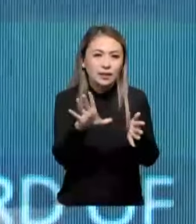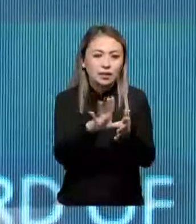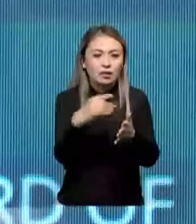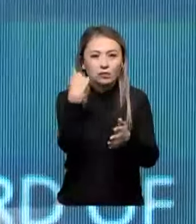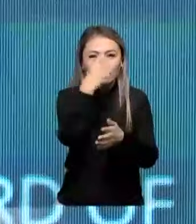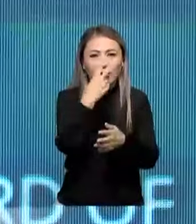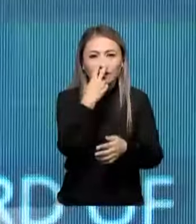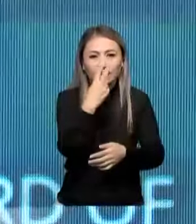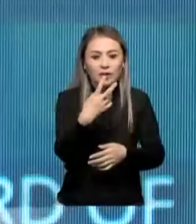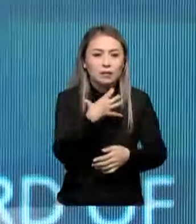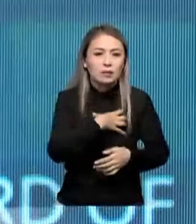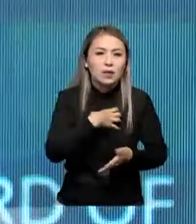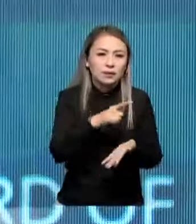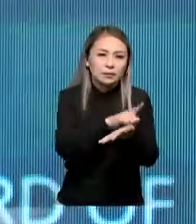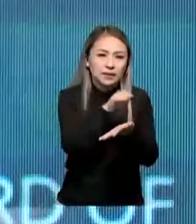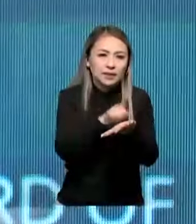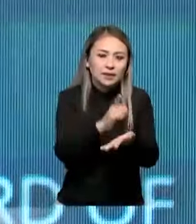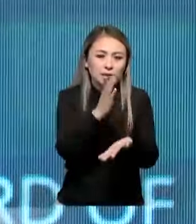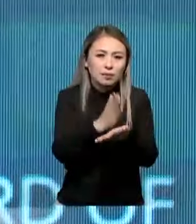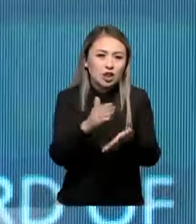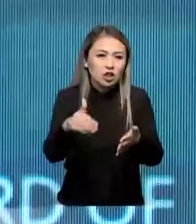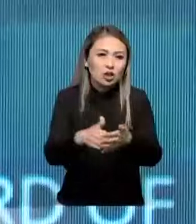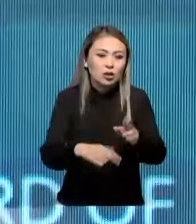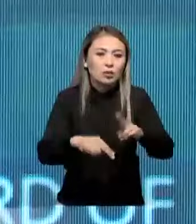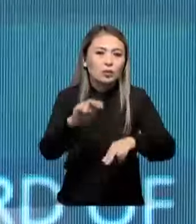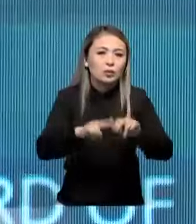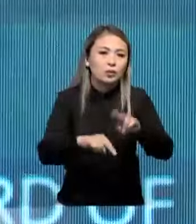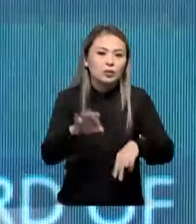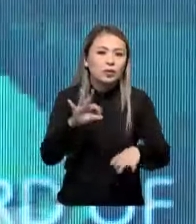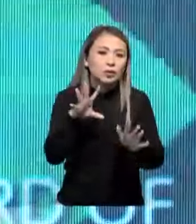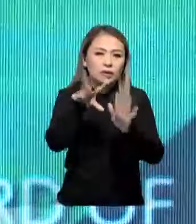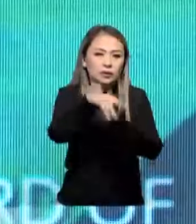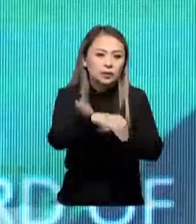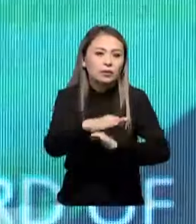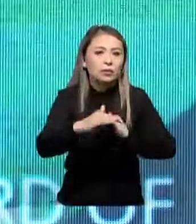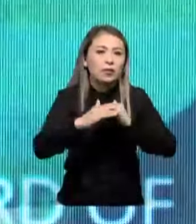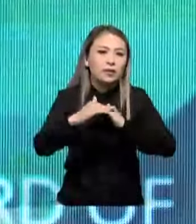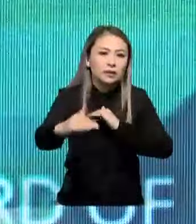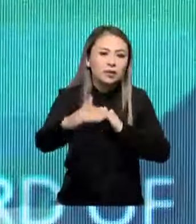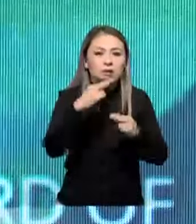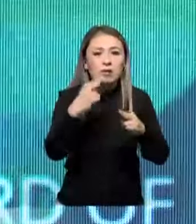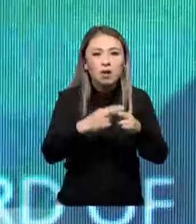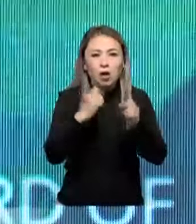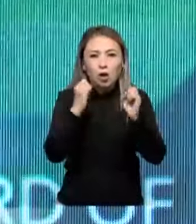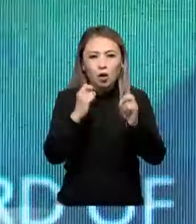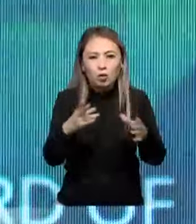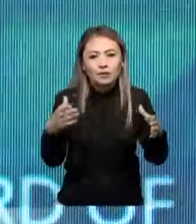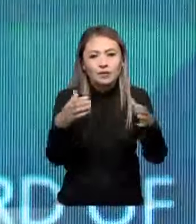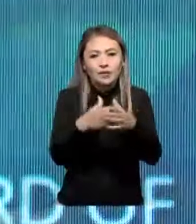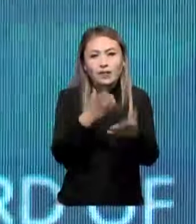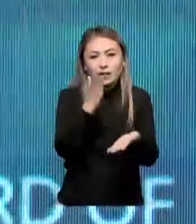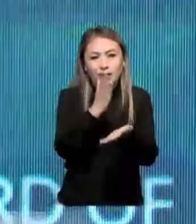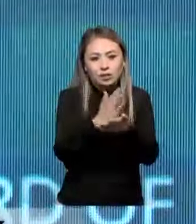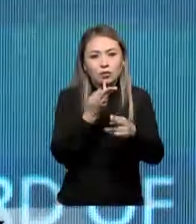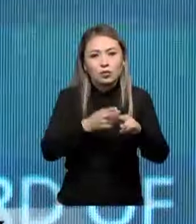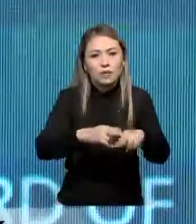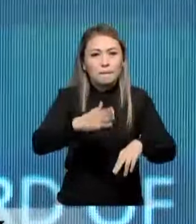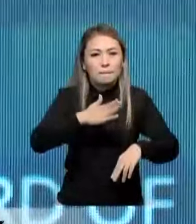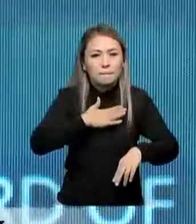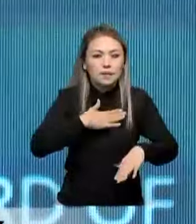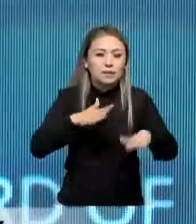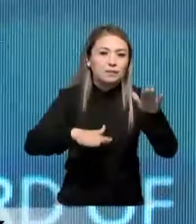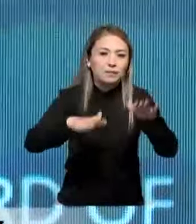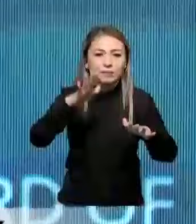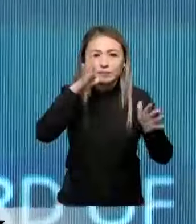секторінің алдына маңызды міндеттер тұр. Яғни жаңа өндіруші қуаттарды еңгізу есебінен елдің энергетикалық қалыпсыздың қамтымасы етугі өзілген. Сондықтан біз баламалы